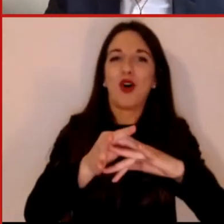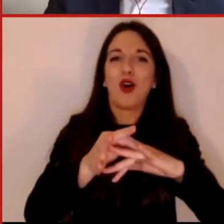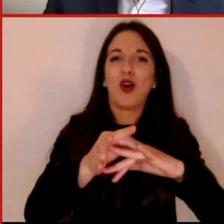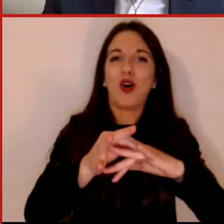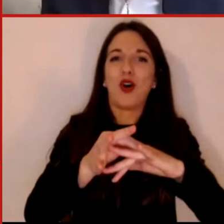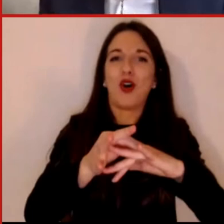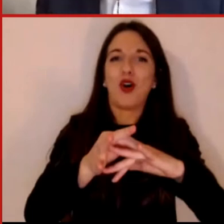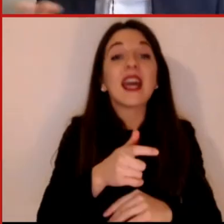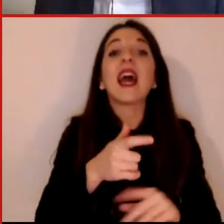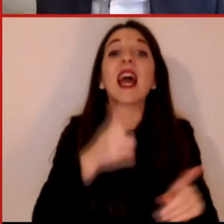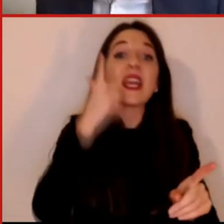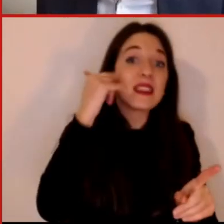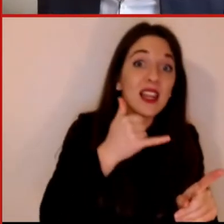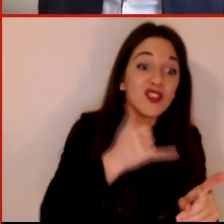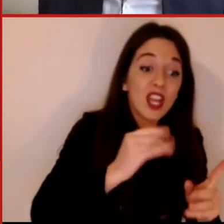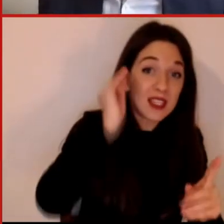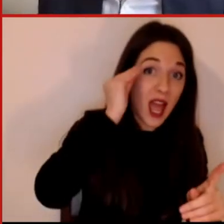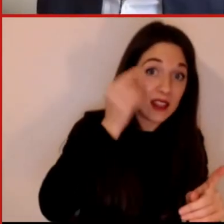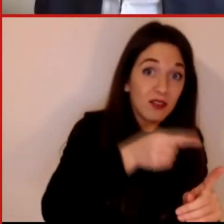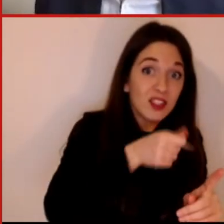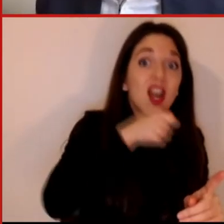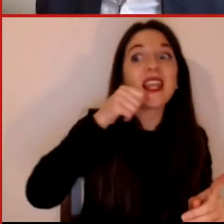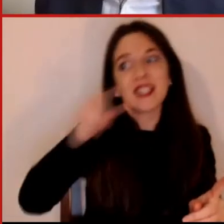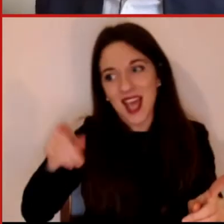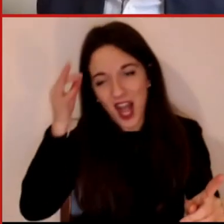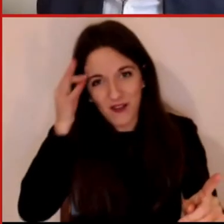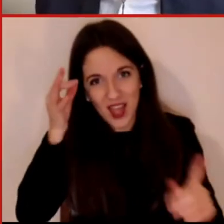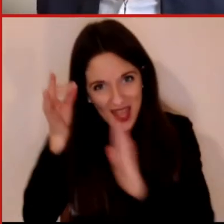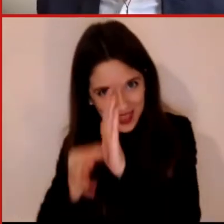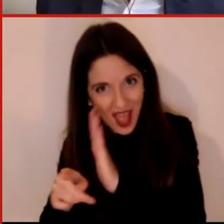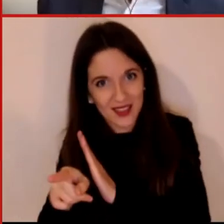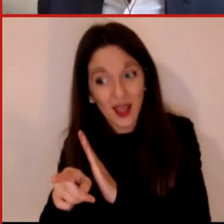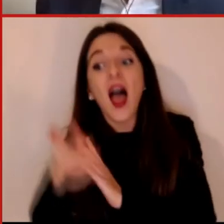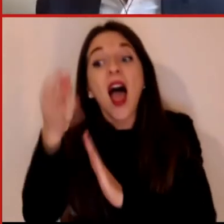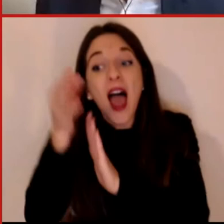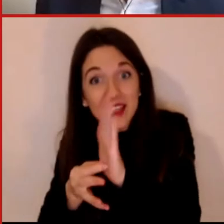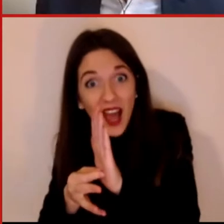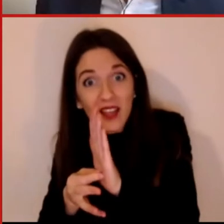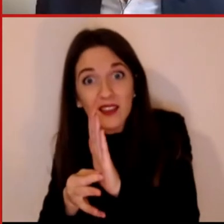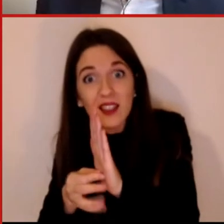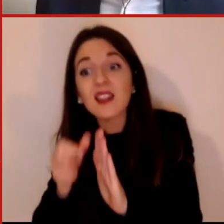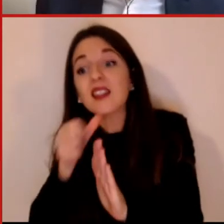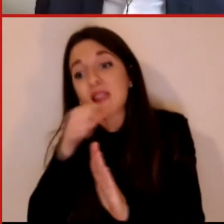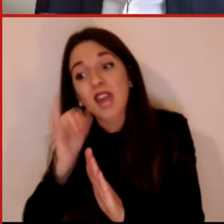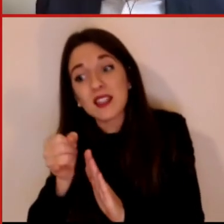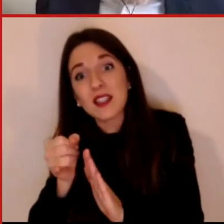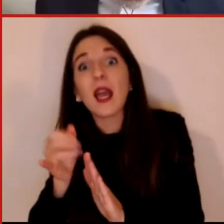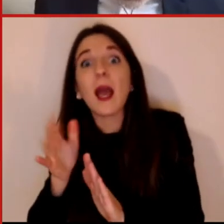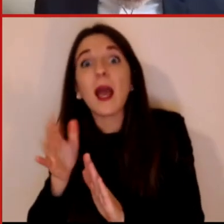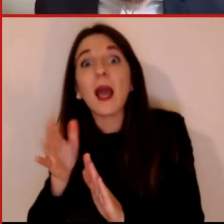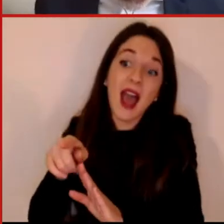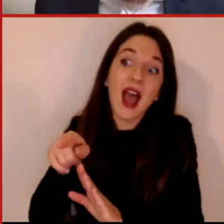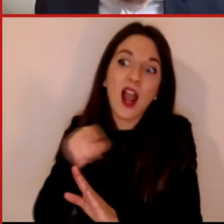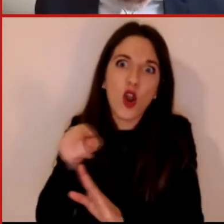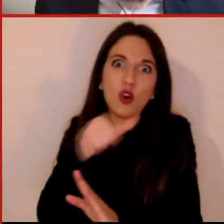'importanza dei dati esse vengono in qualche modo letti e interpretati da queste intelligenze artificiali. Ora, in